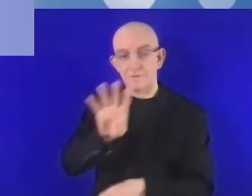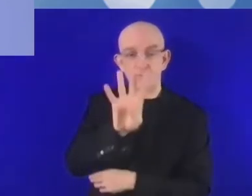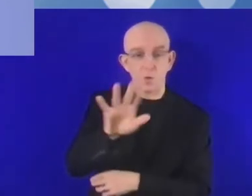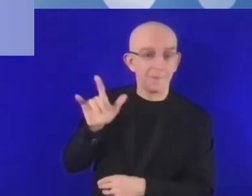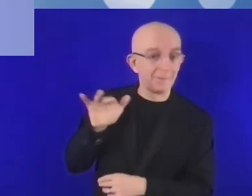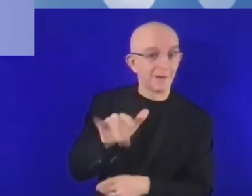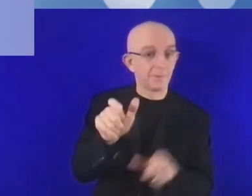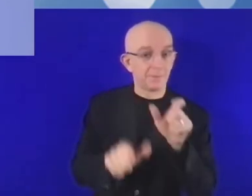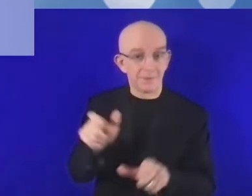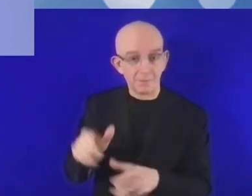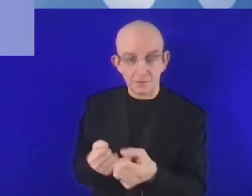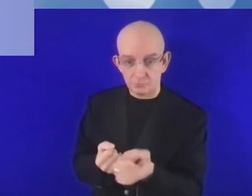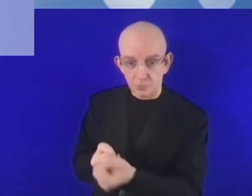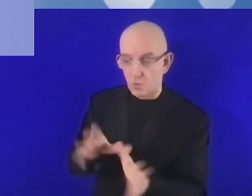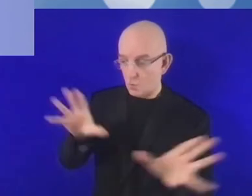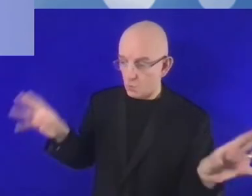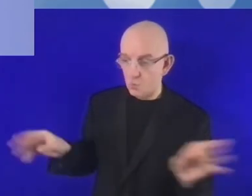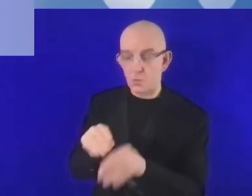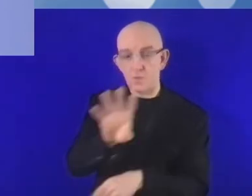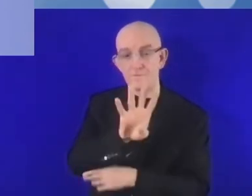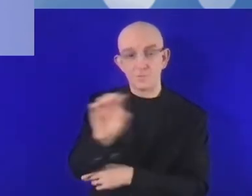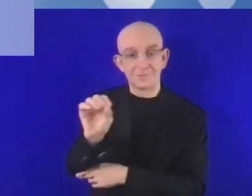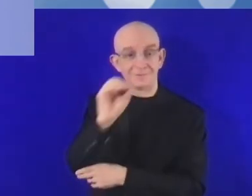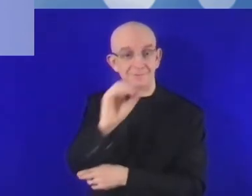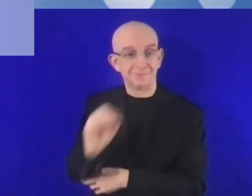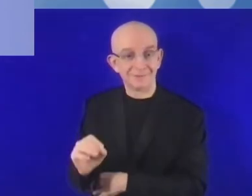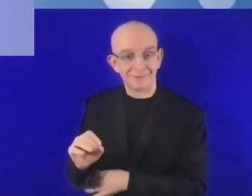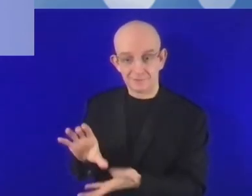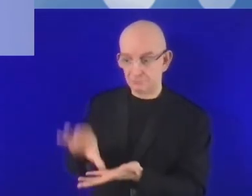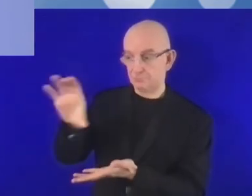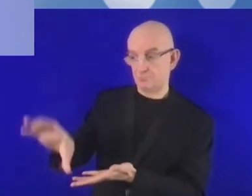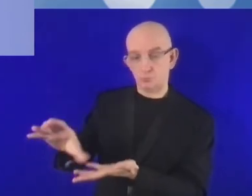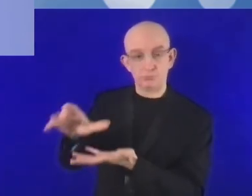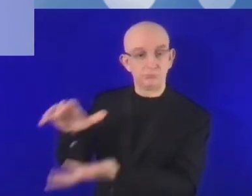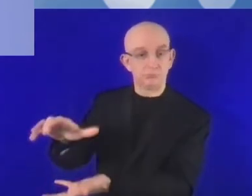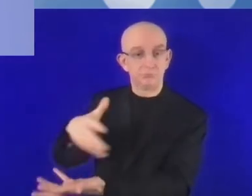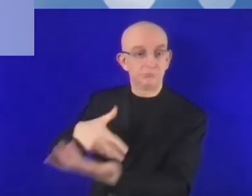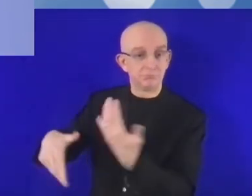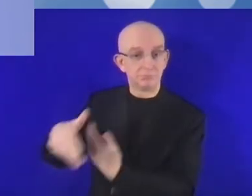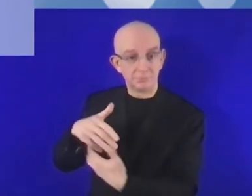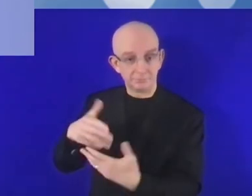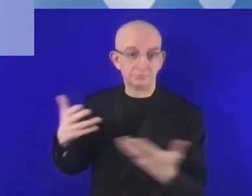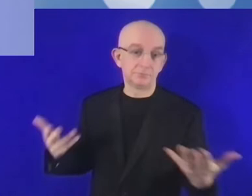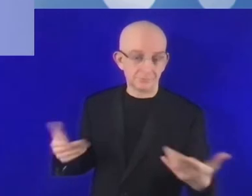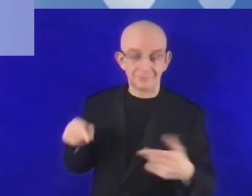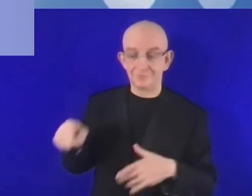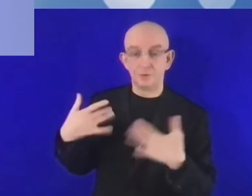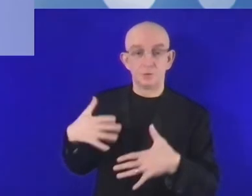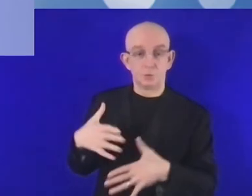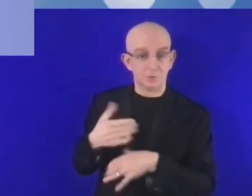zatrudnia bardzo wielu pracowników. I można powiedzieć, że co roku